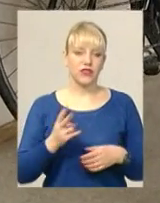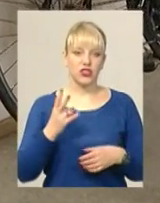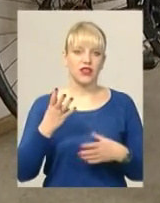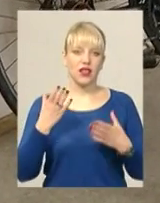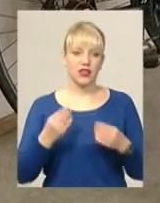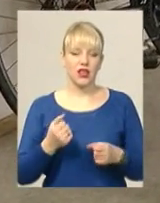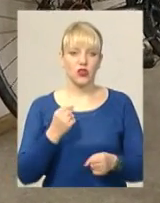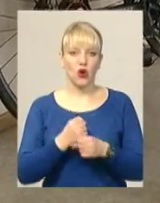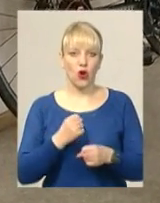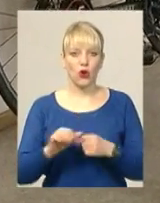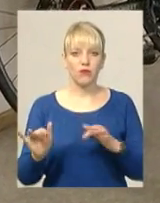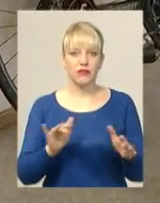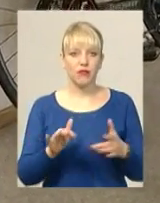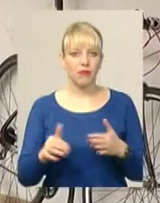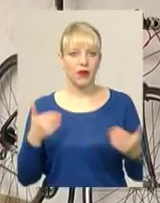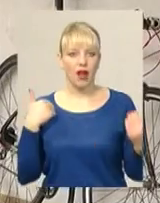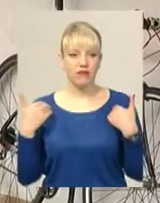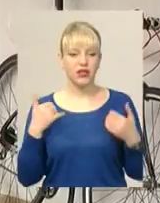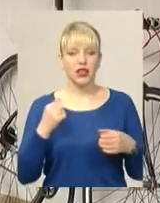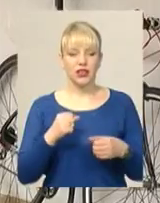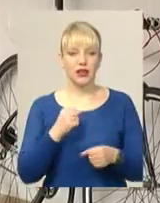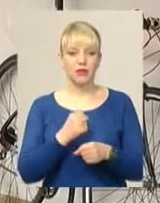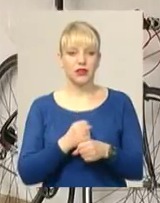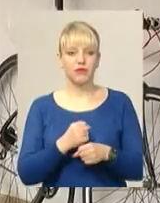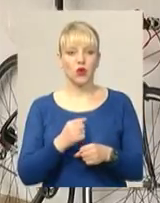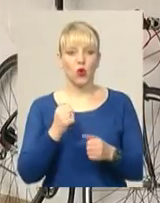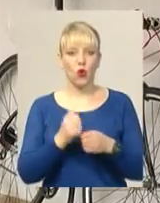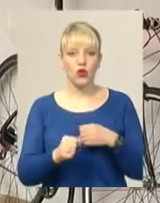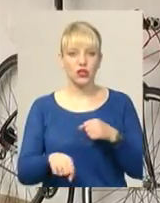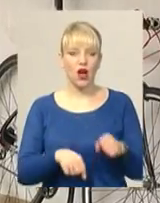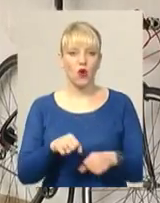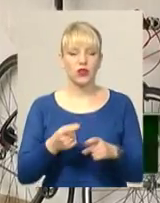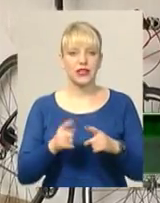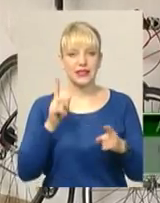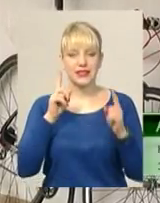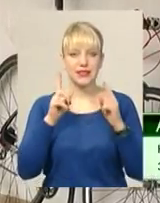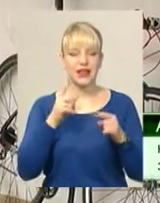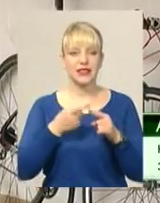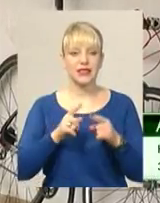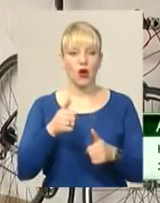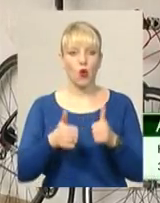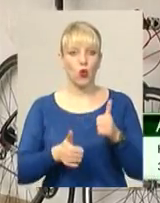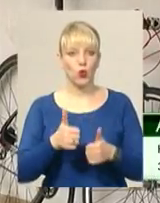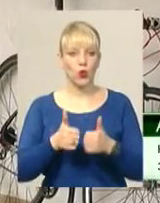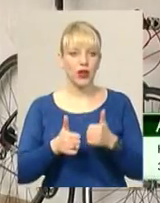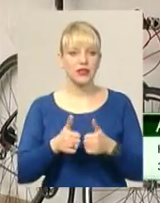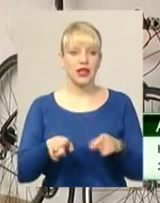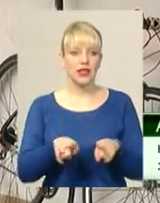розтяжку і працюють над витривалістю. Кожна гонка – це стрес, тому що це конкуренція, також